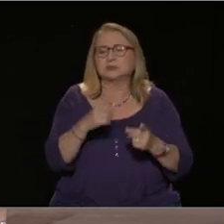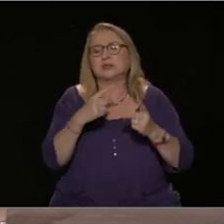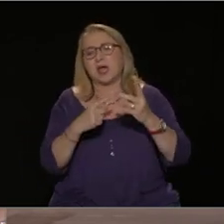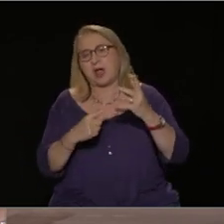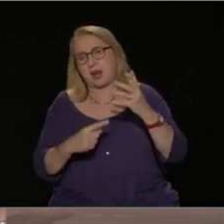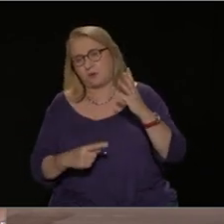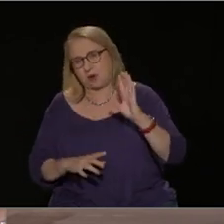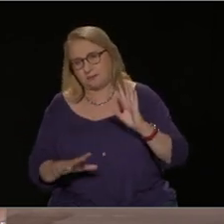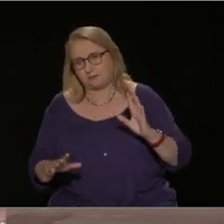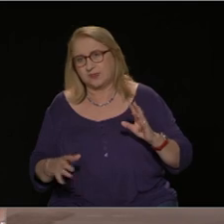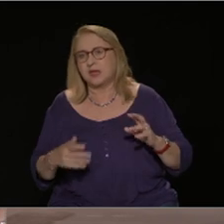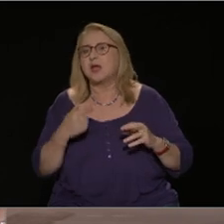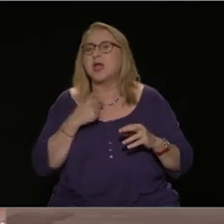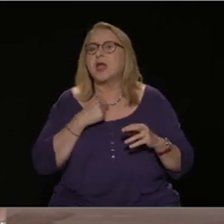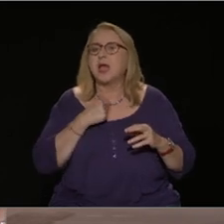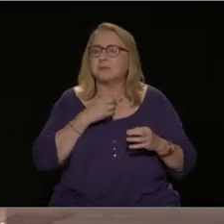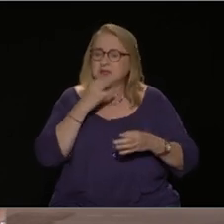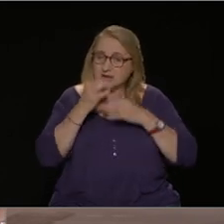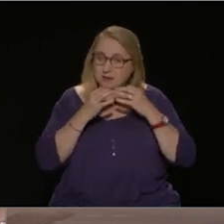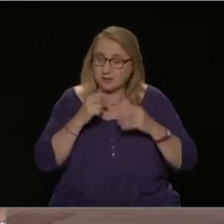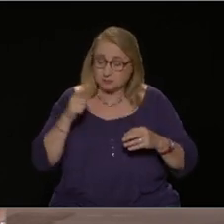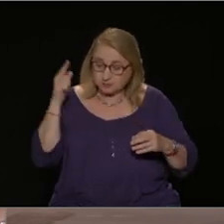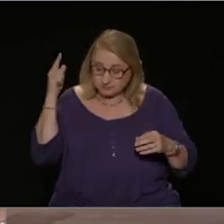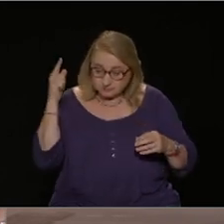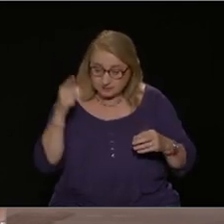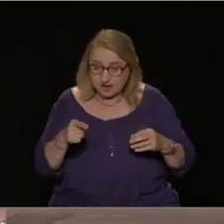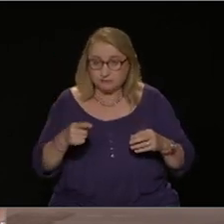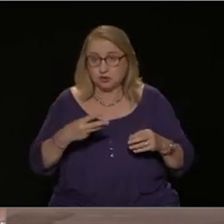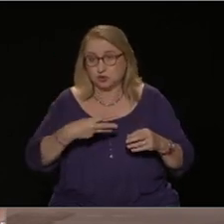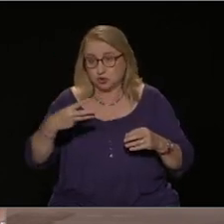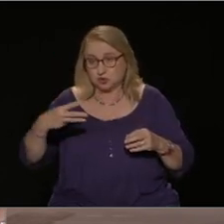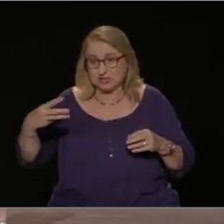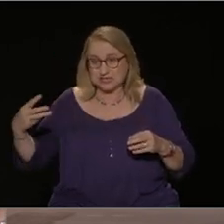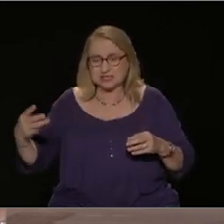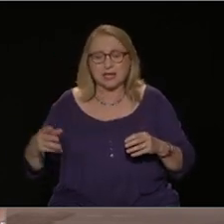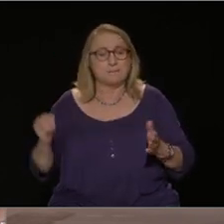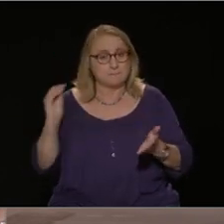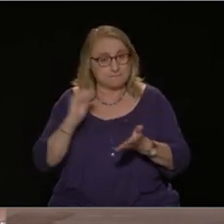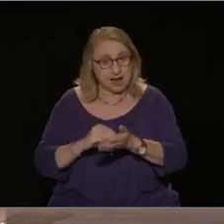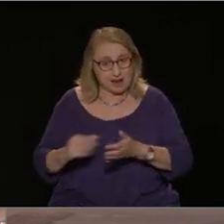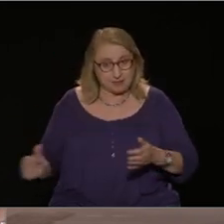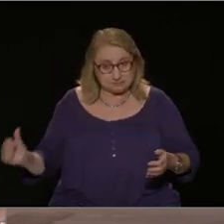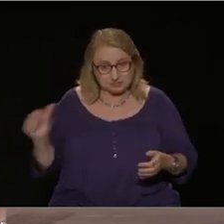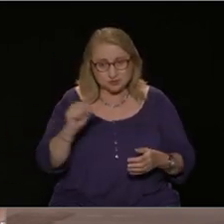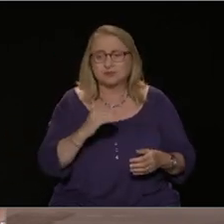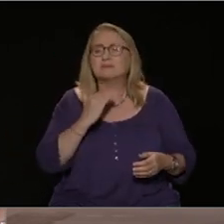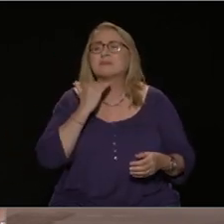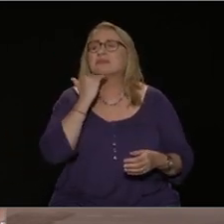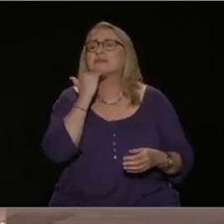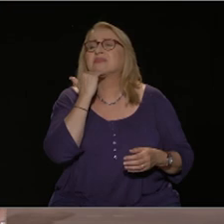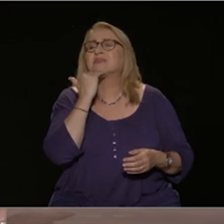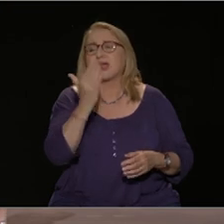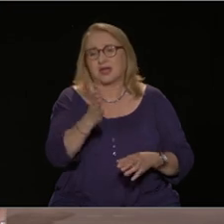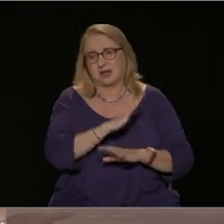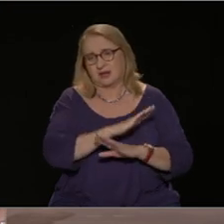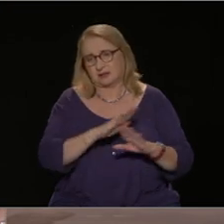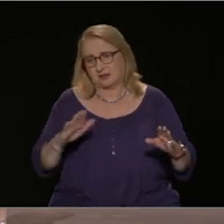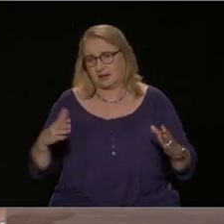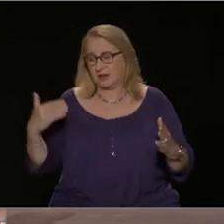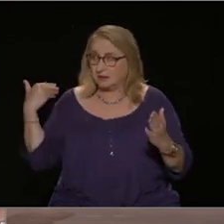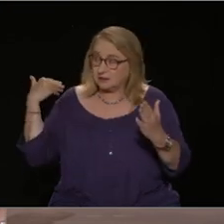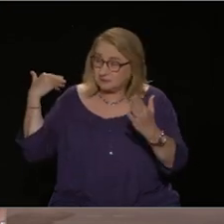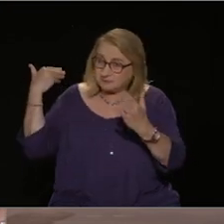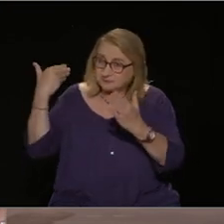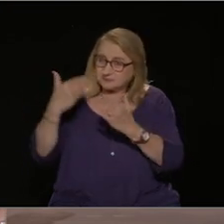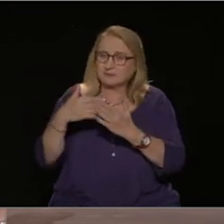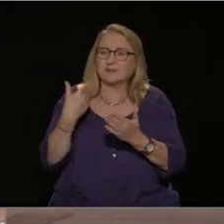ότι αυτός ο ΣΥΡΙΖΑ δεν μπορεί να αναστηθεί μετά από όλη αυτή την πορεία και